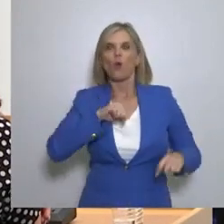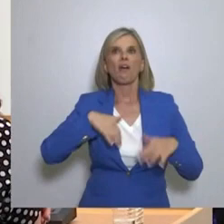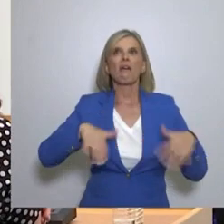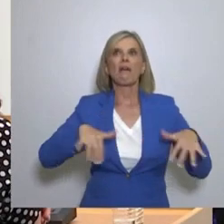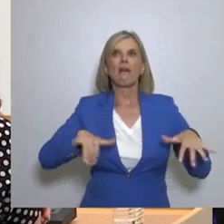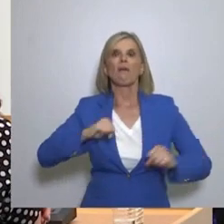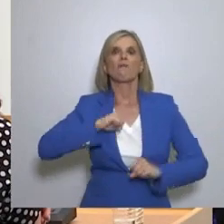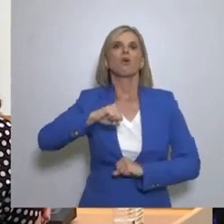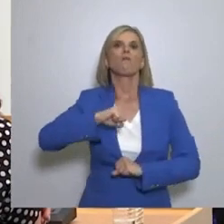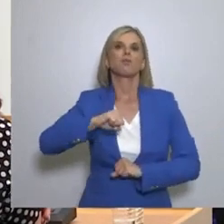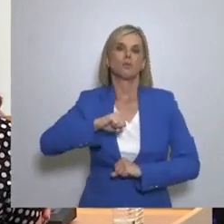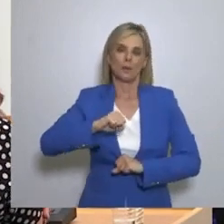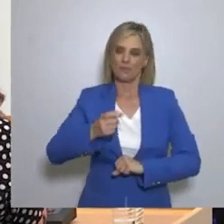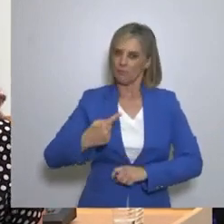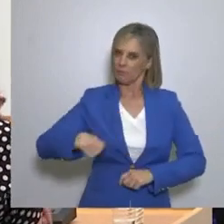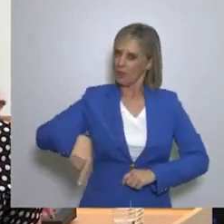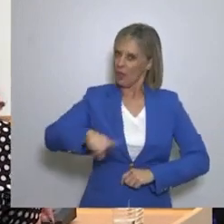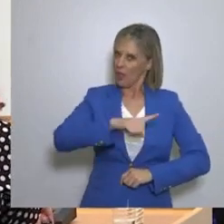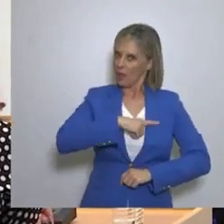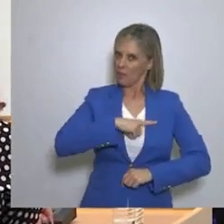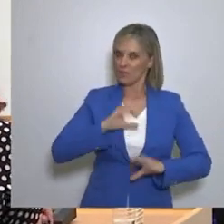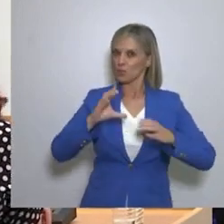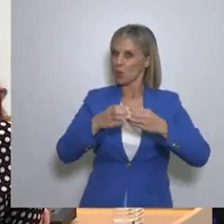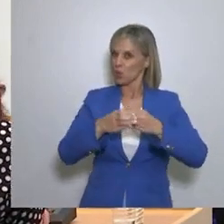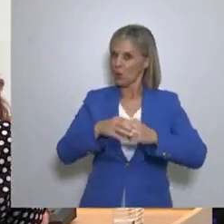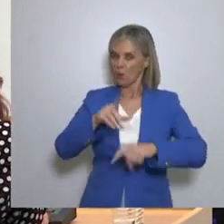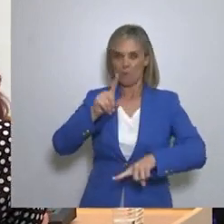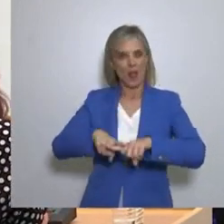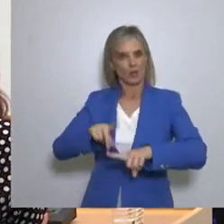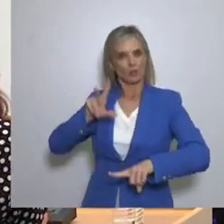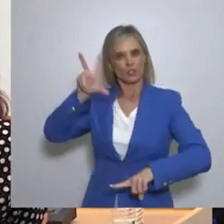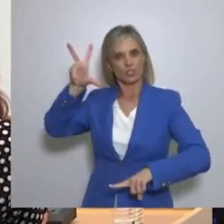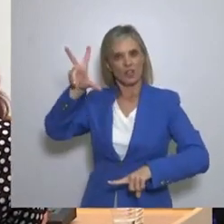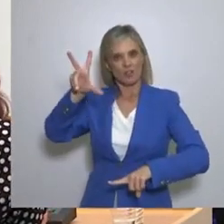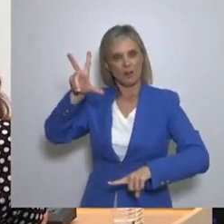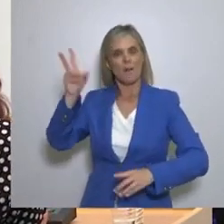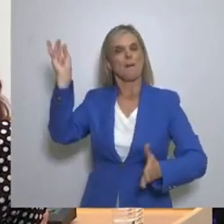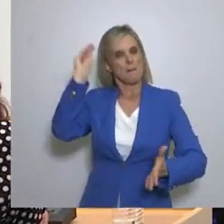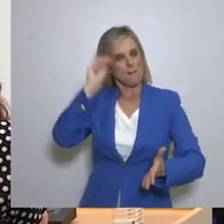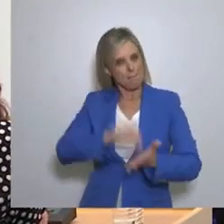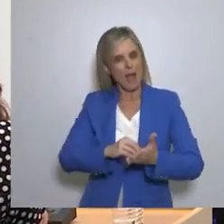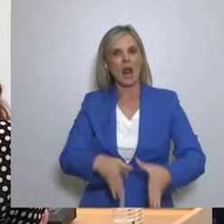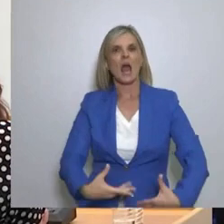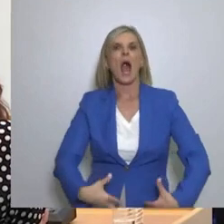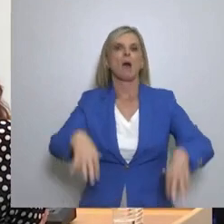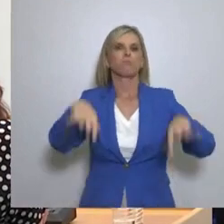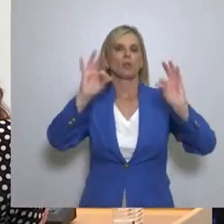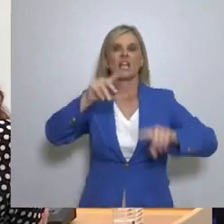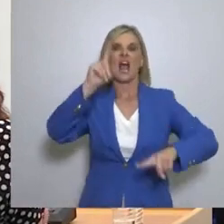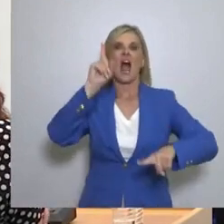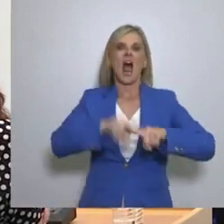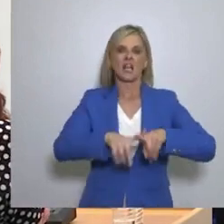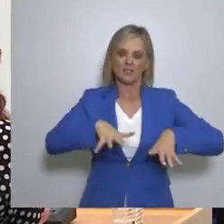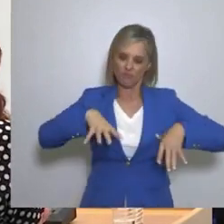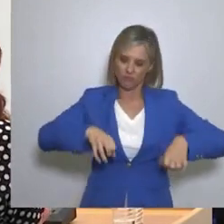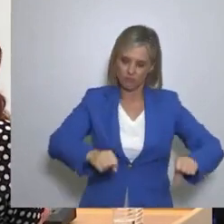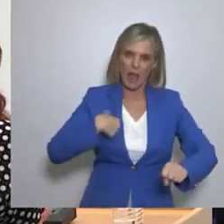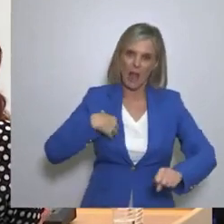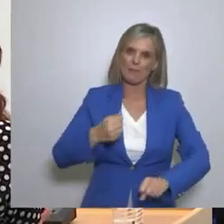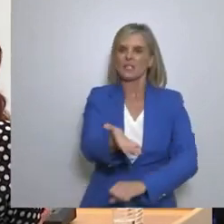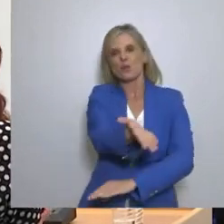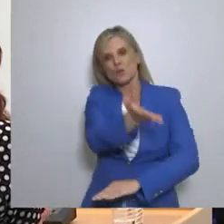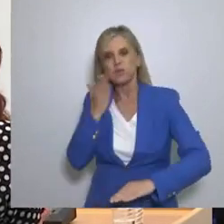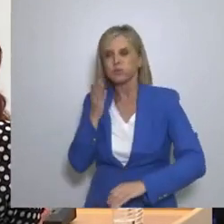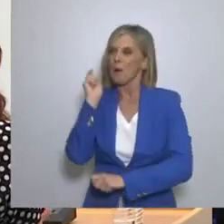Εμείς Ελλήνων Συνέλευσης Με διακυβέρνηση Ελλήνων Συνέλευσης Θα ανακτήσουμε την εθνική μας κυριαρχία Ξοφλώντας κάθε ψεύτικο